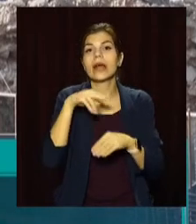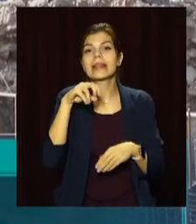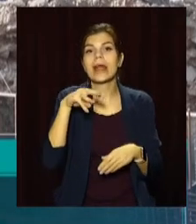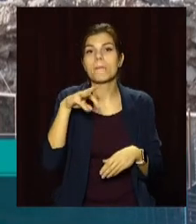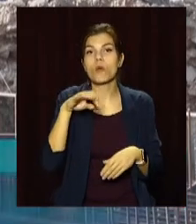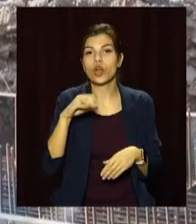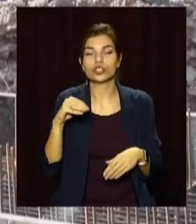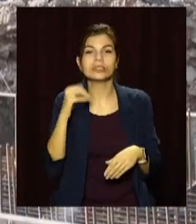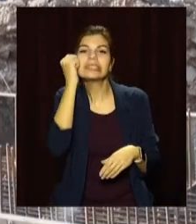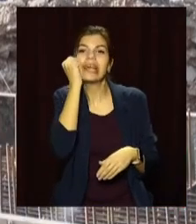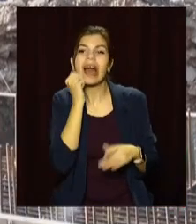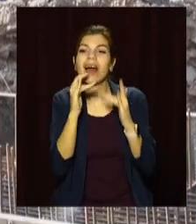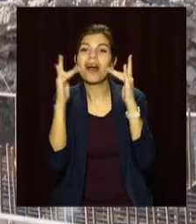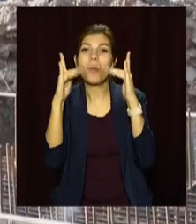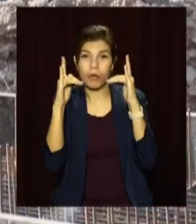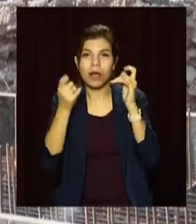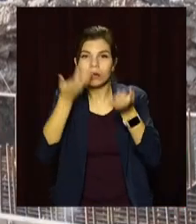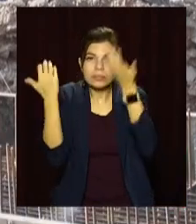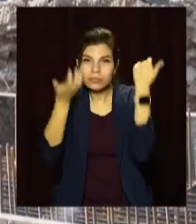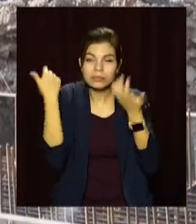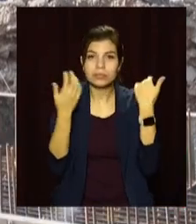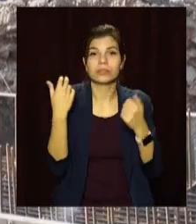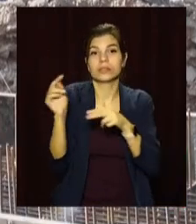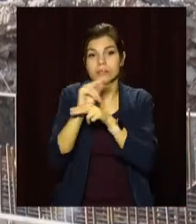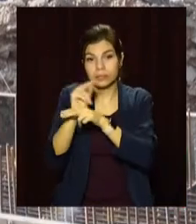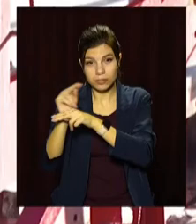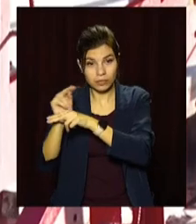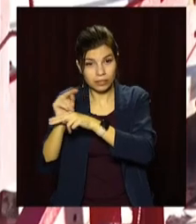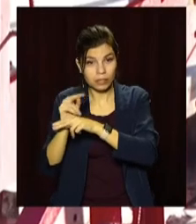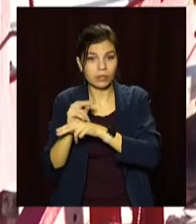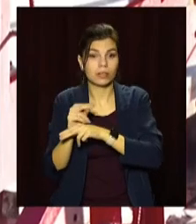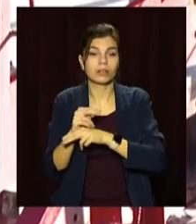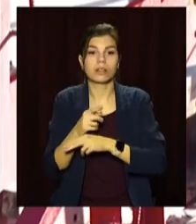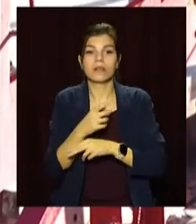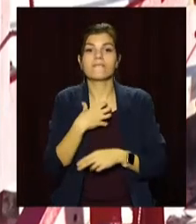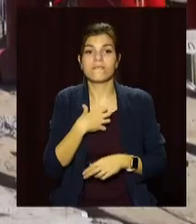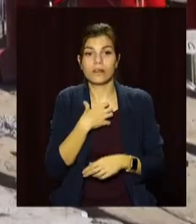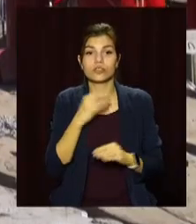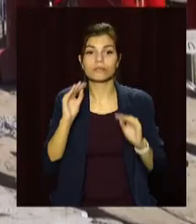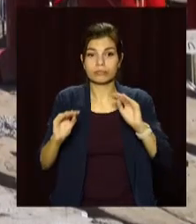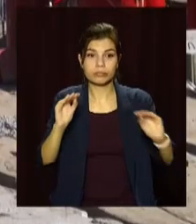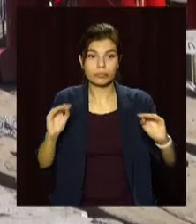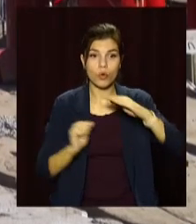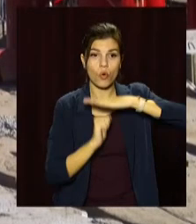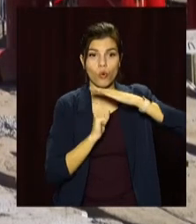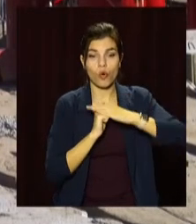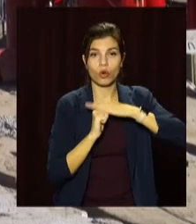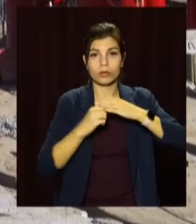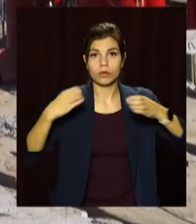конструкції. І зараз пройшло облаштування опор. Залаз у нас омоналічування, іде